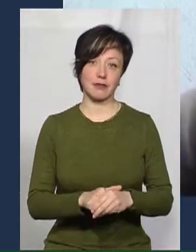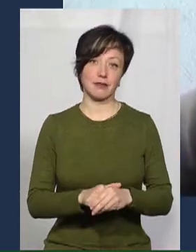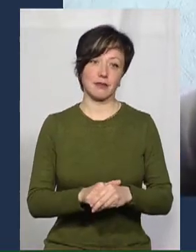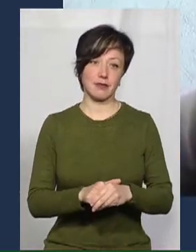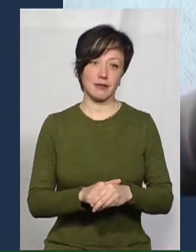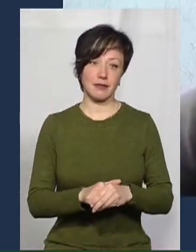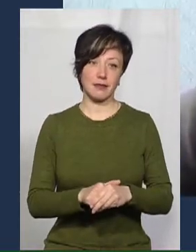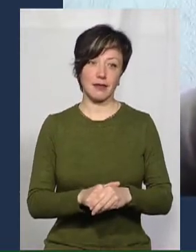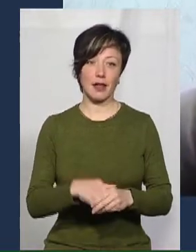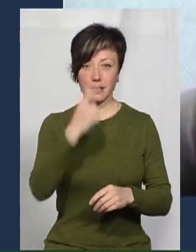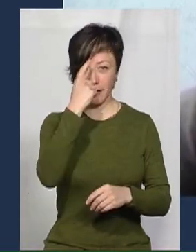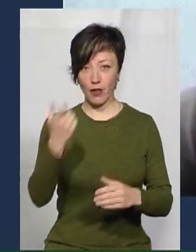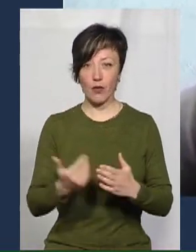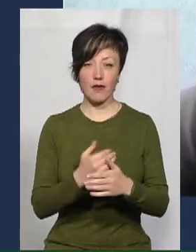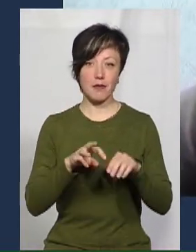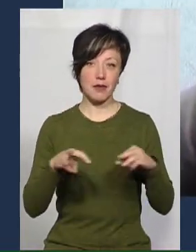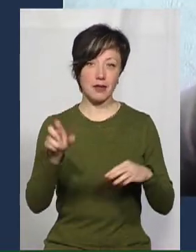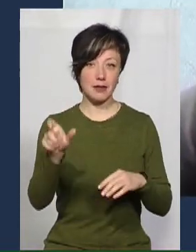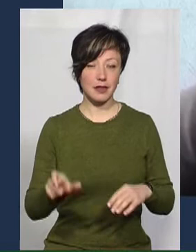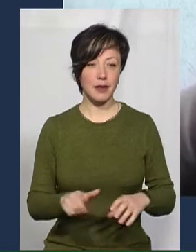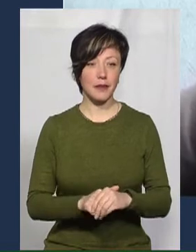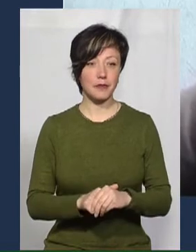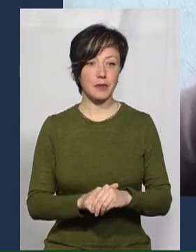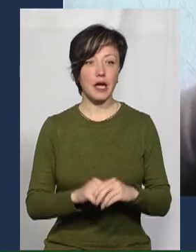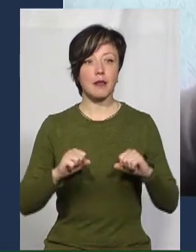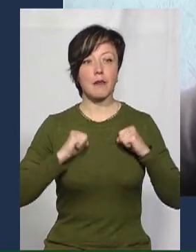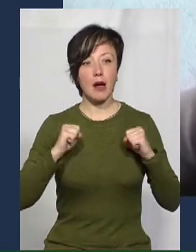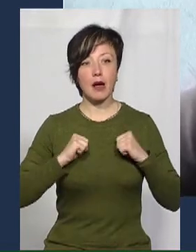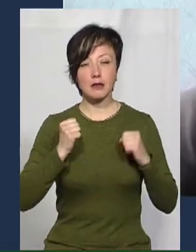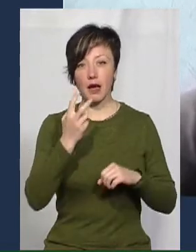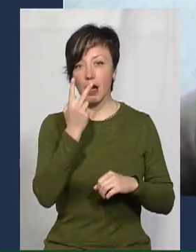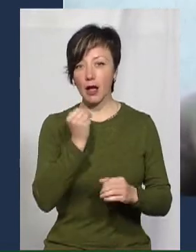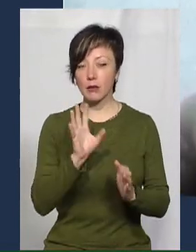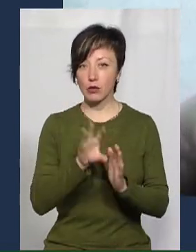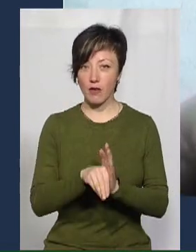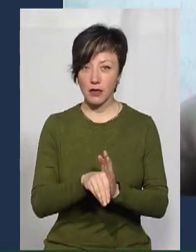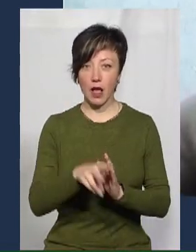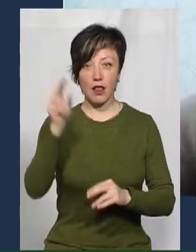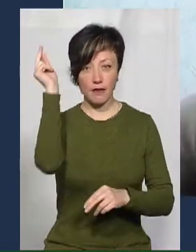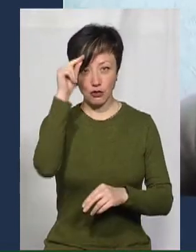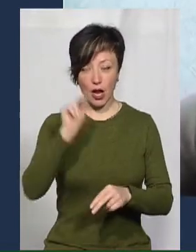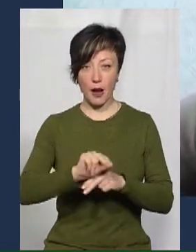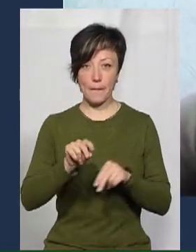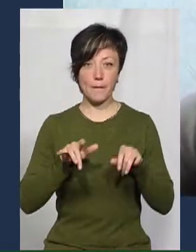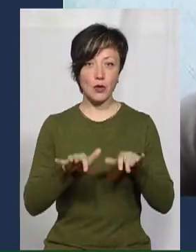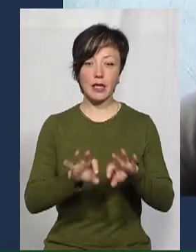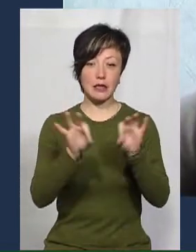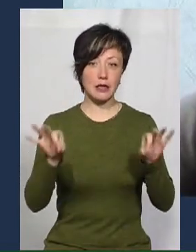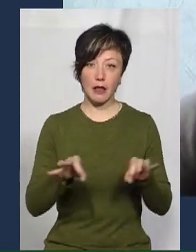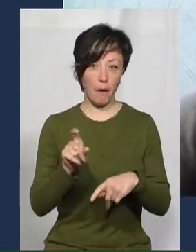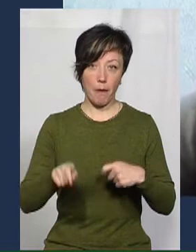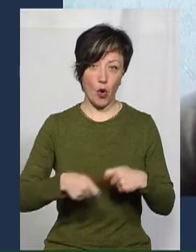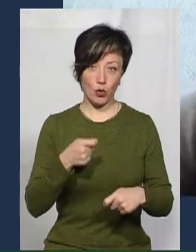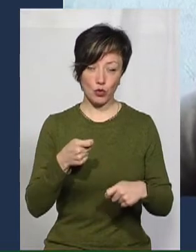заявила наша нова міністерка, і намагаємося адаптуватися. Тобто, навчальний процес ні в якій мірі не